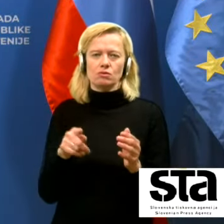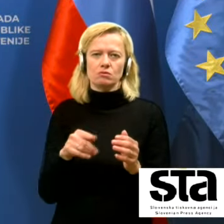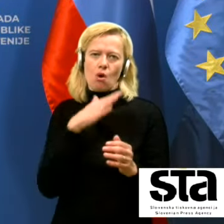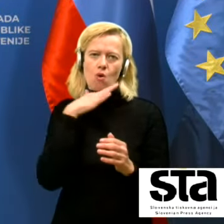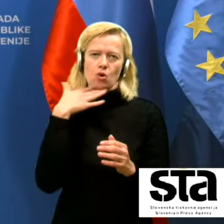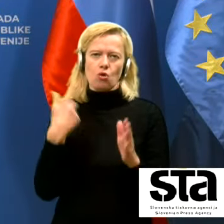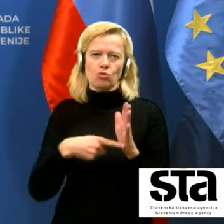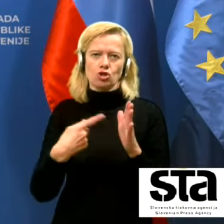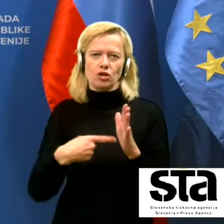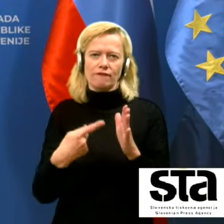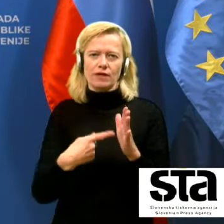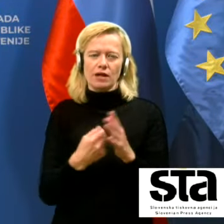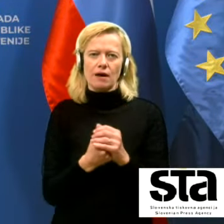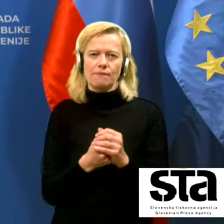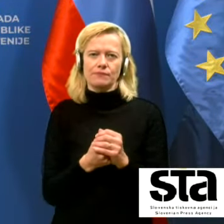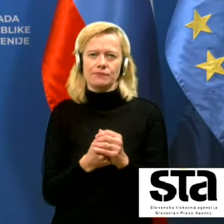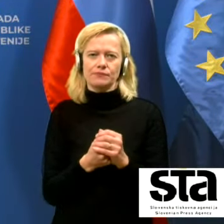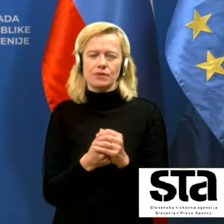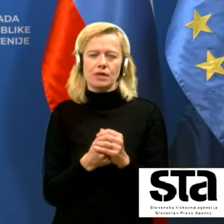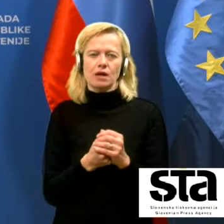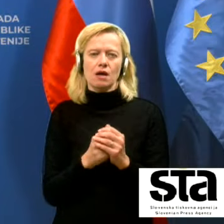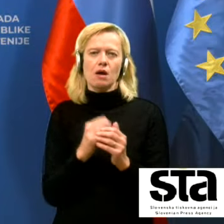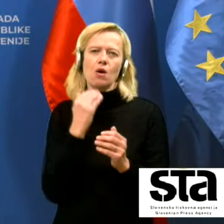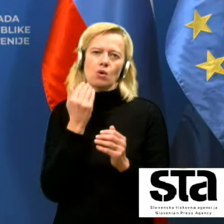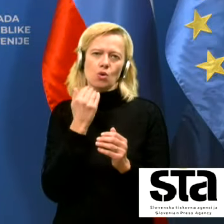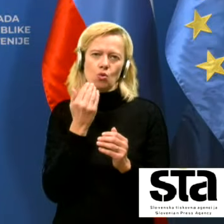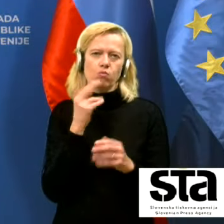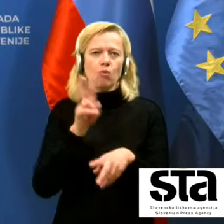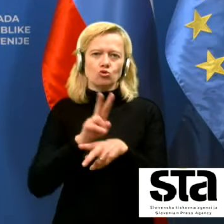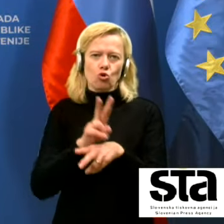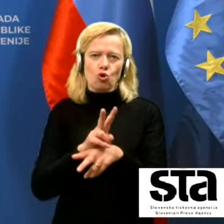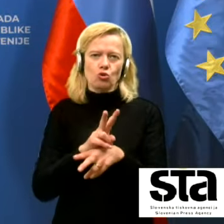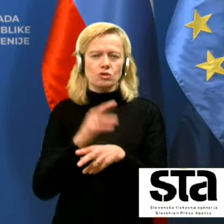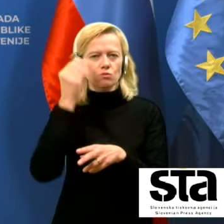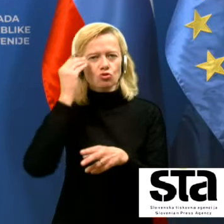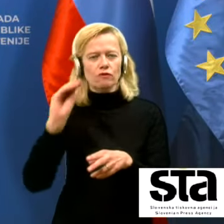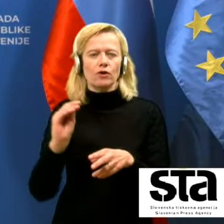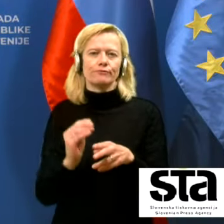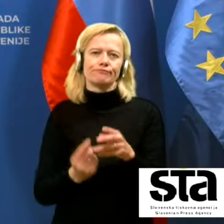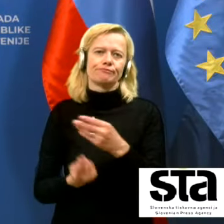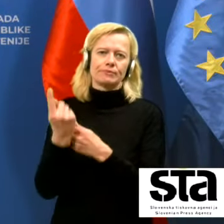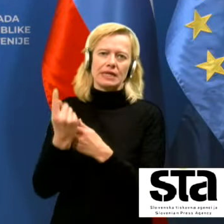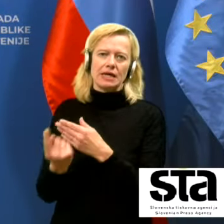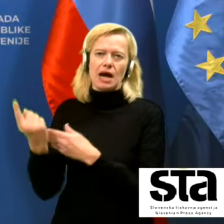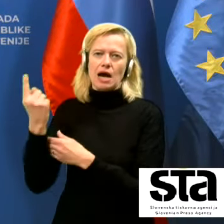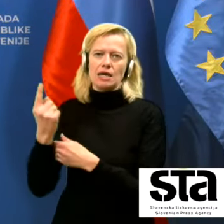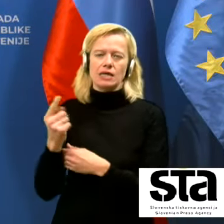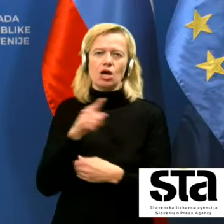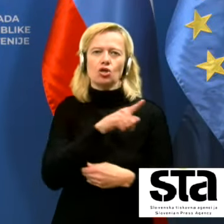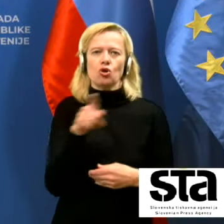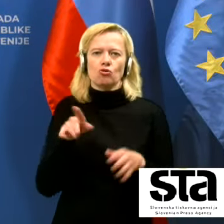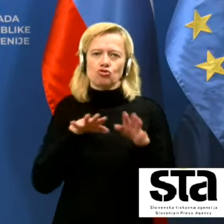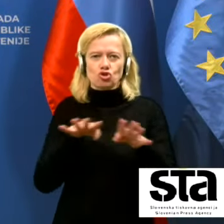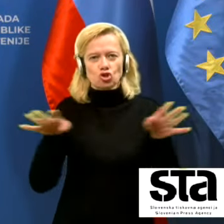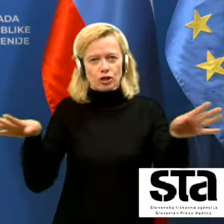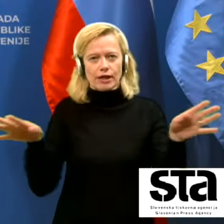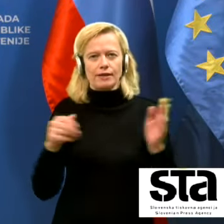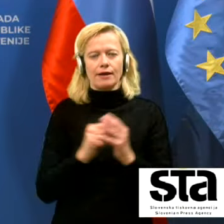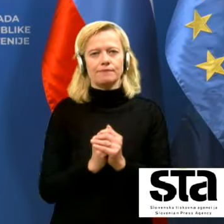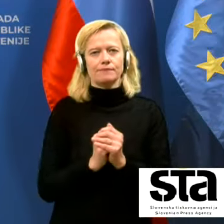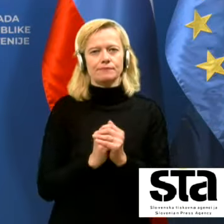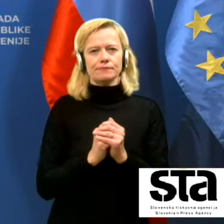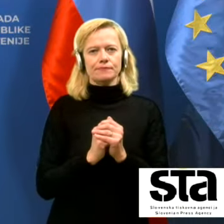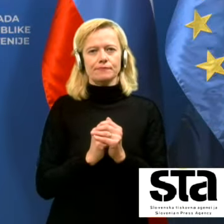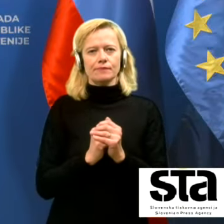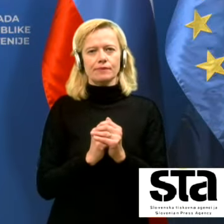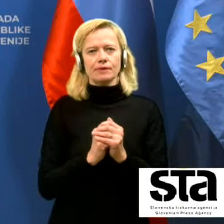in da kljub vsej pozornosti in spoštovanju še vedno prihaja seveda za to tudi do širjenja. Zdaj,